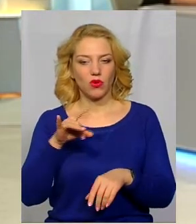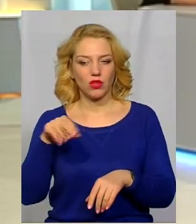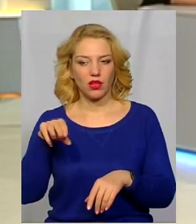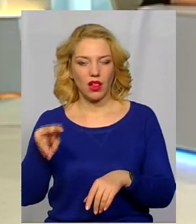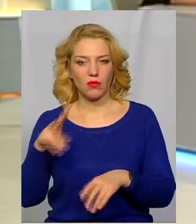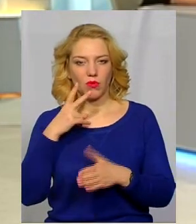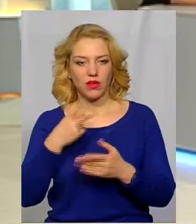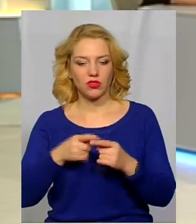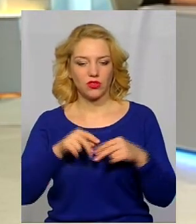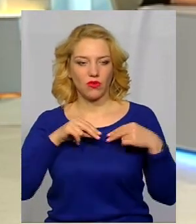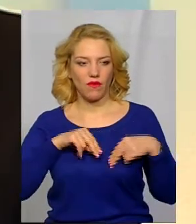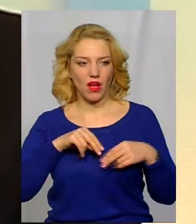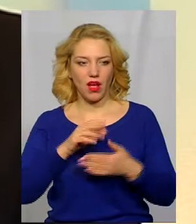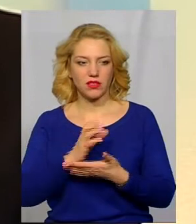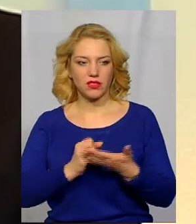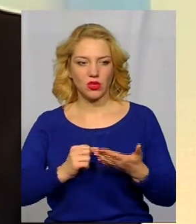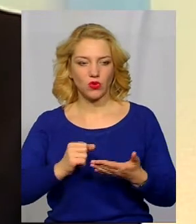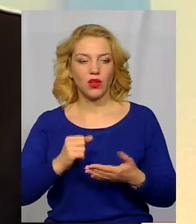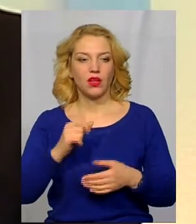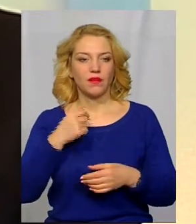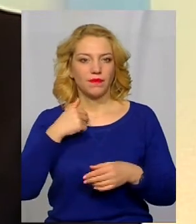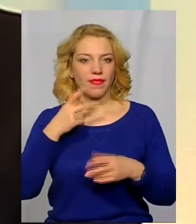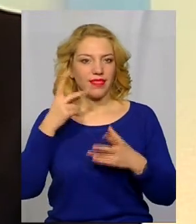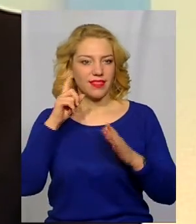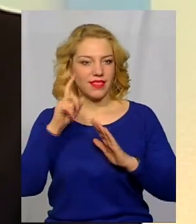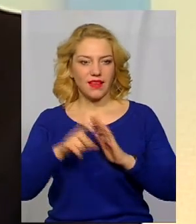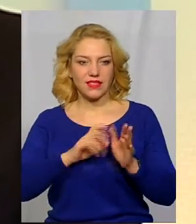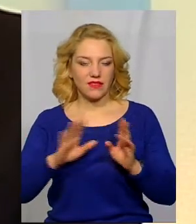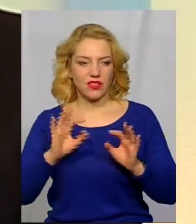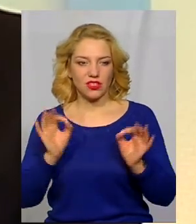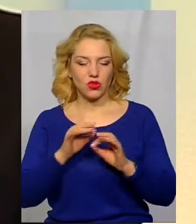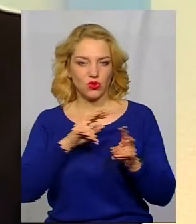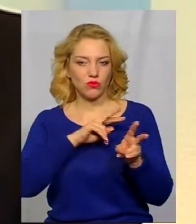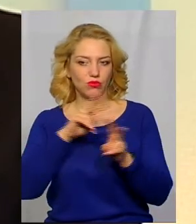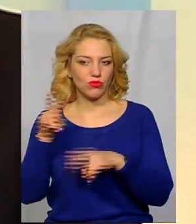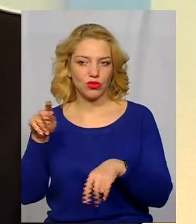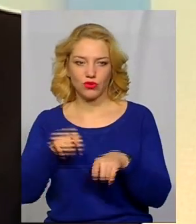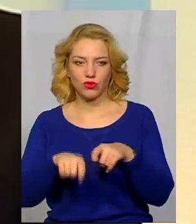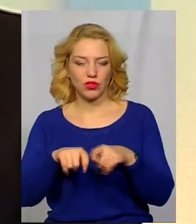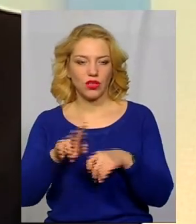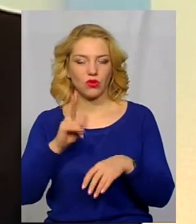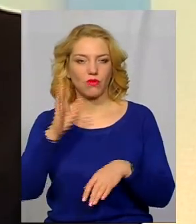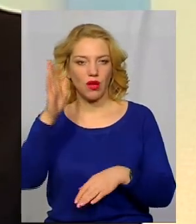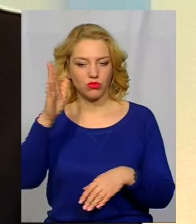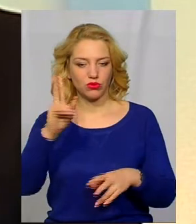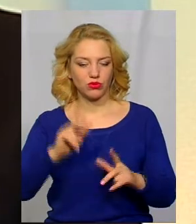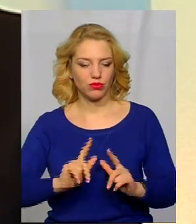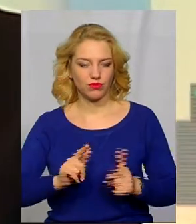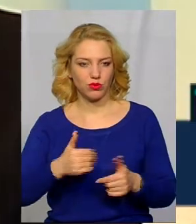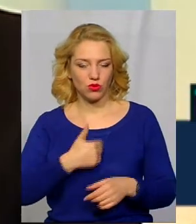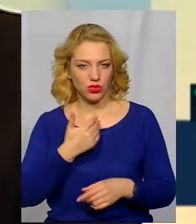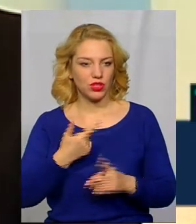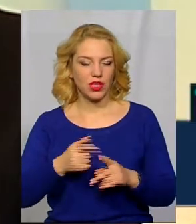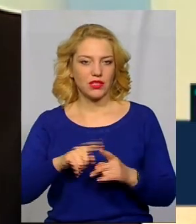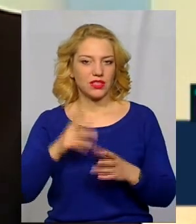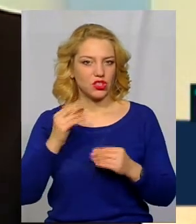побачила цю вакансію. Ми ще не візнавали, нічого не моніторили, ні про учасників майбутніх. Це на нас дуже ще